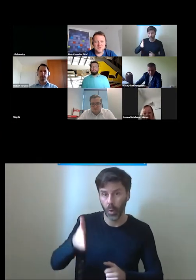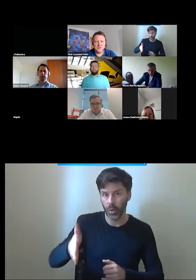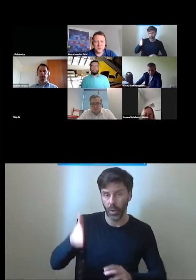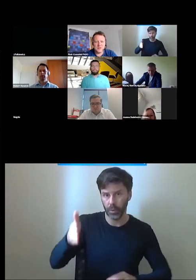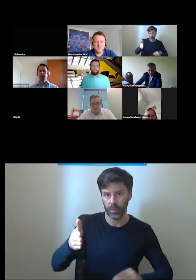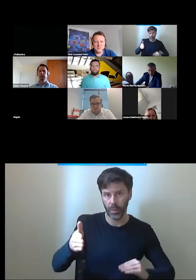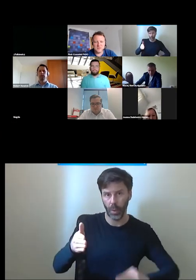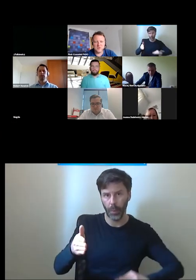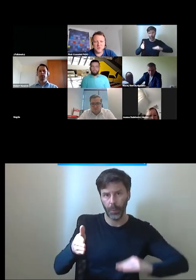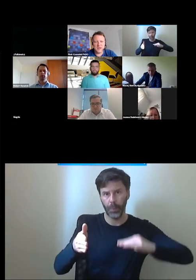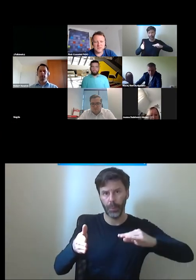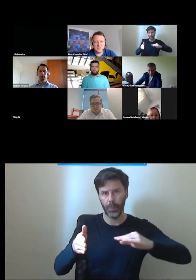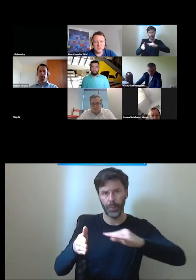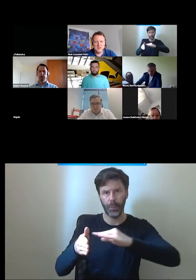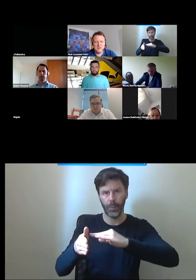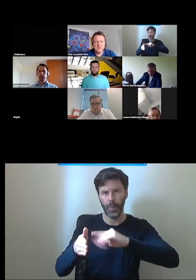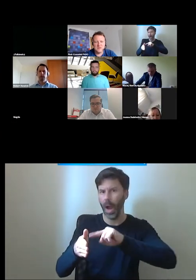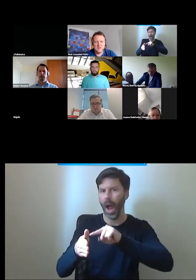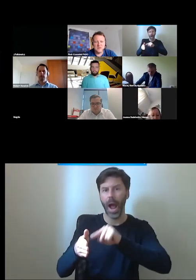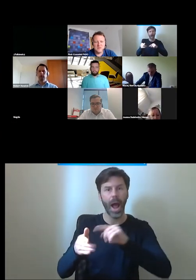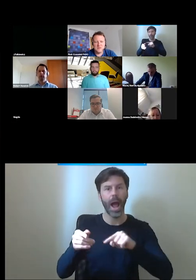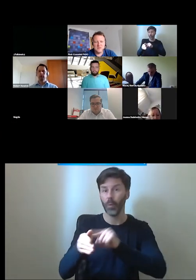wyposażeniu perona a na wyposażeniu pojazdu tak